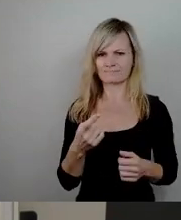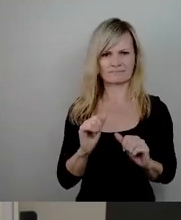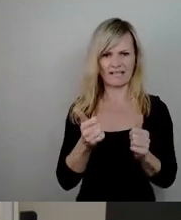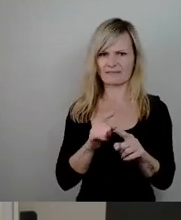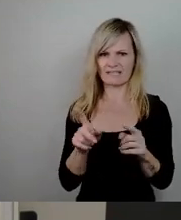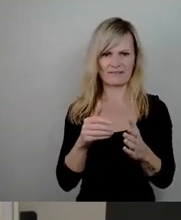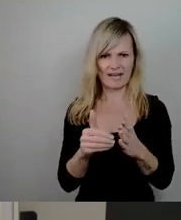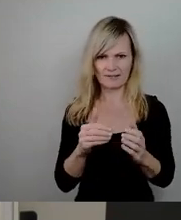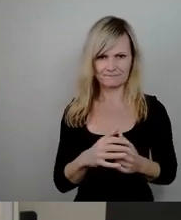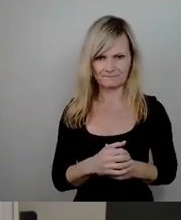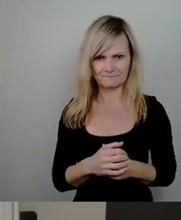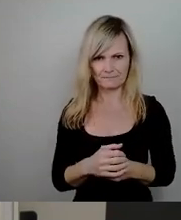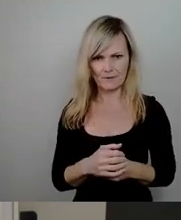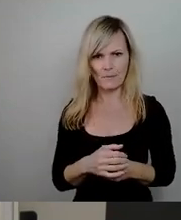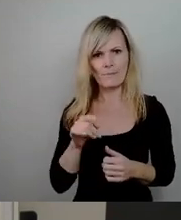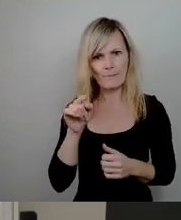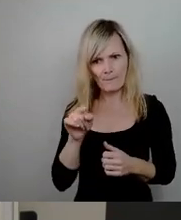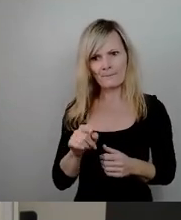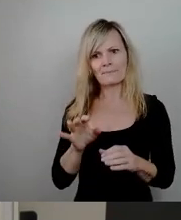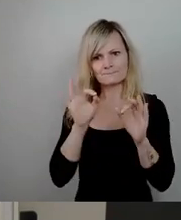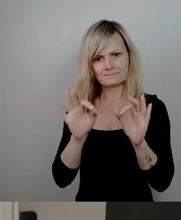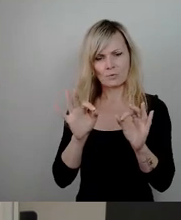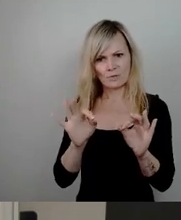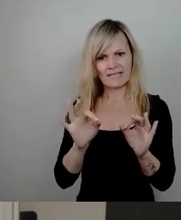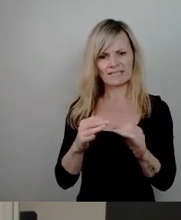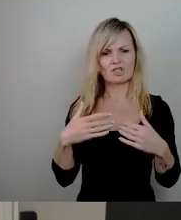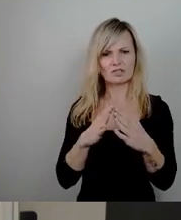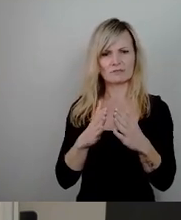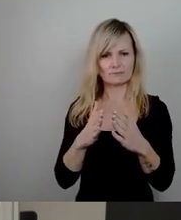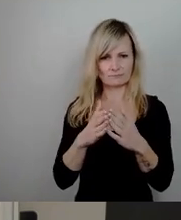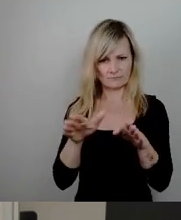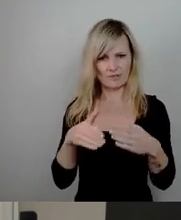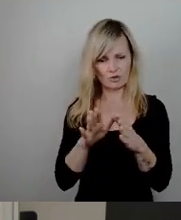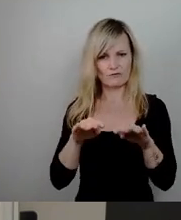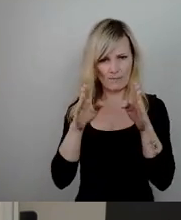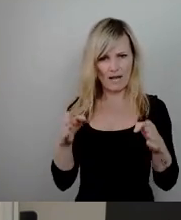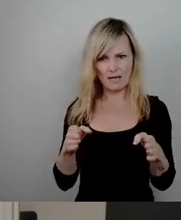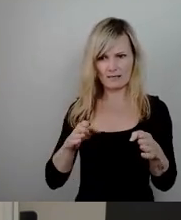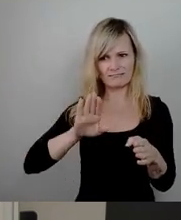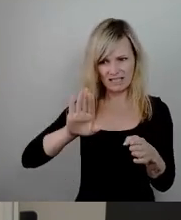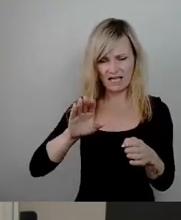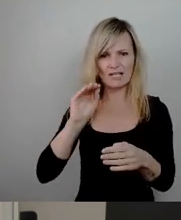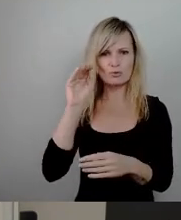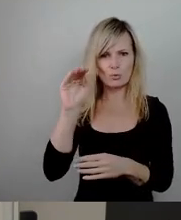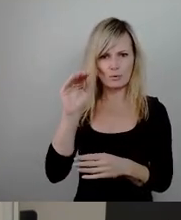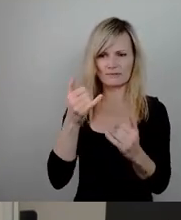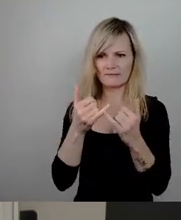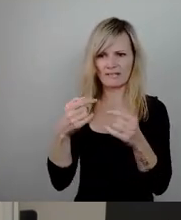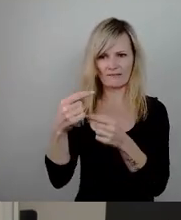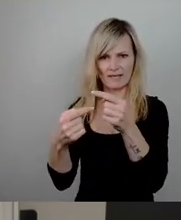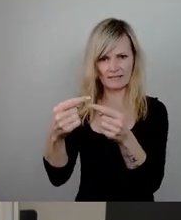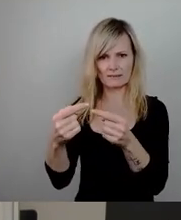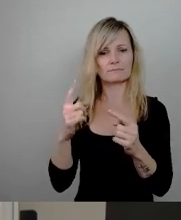geht um eine ganz konkrete Schwimmhalle, um deren Zukunft, und da muss eine Entscheidung getroffen werden. Und jetzt kann man einfach sagen, wir treffen